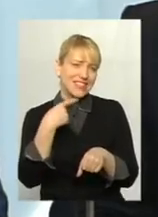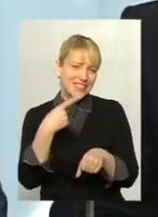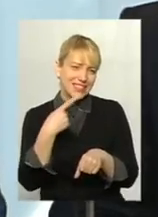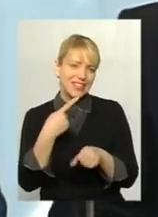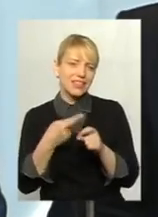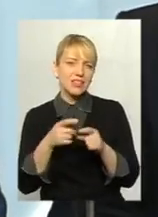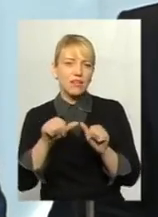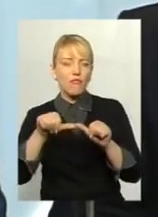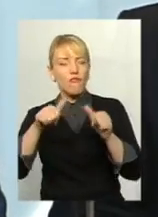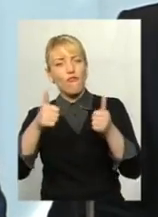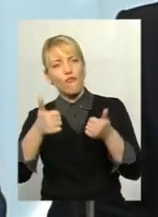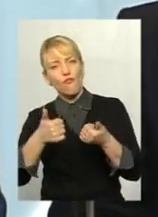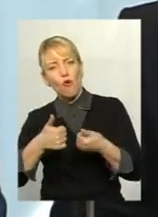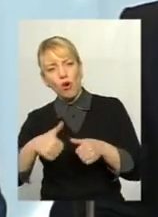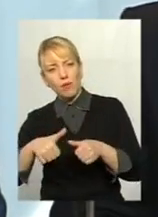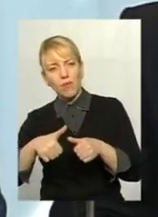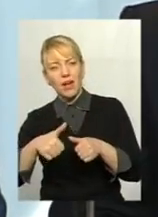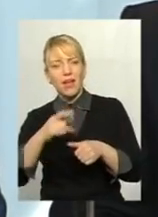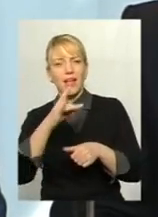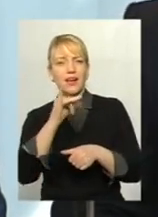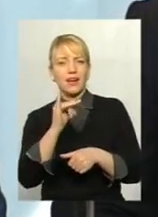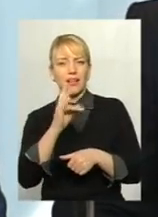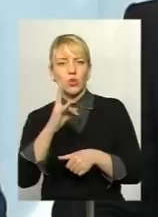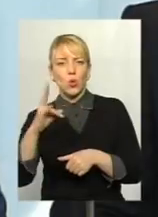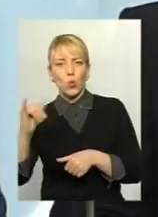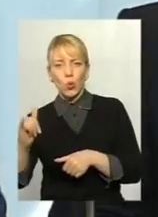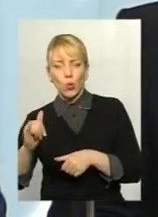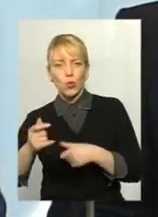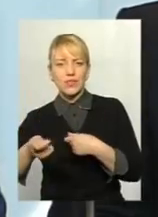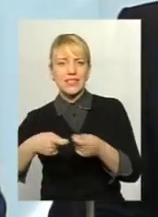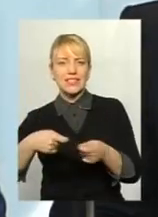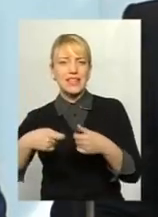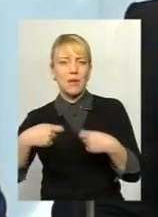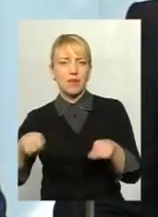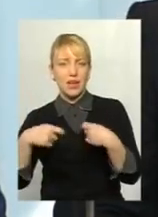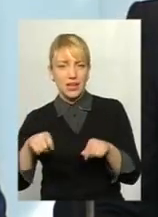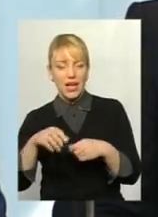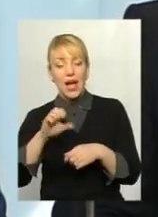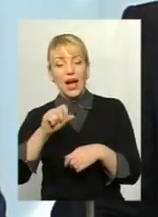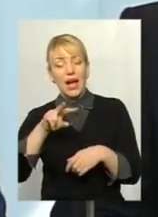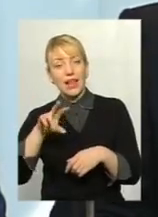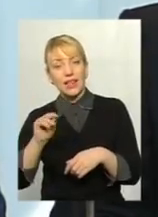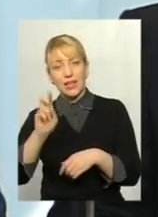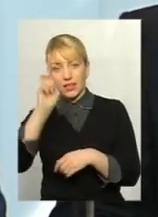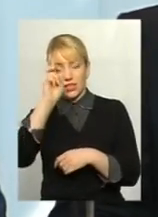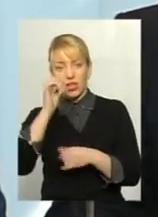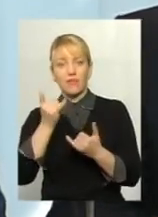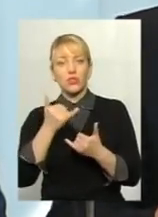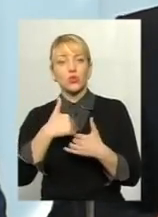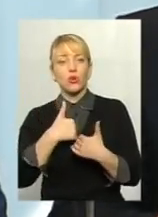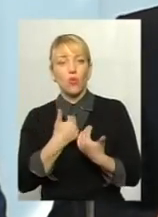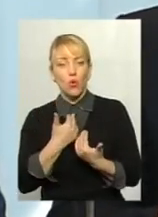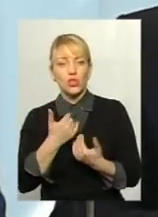формою ринку землі. Але з іншої сторони, сьогодні держава хоче і багато депутатів